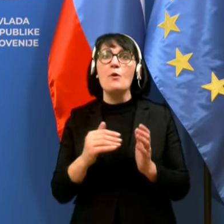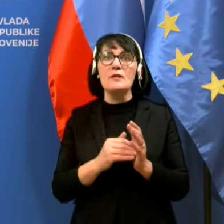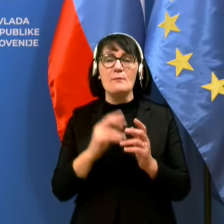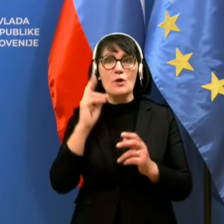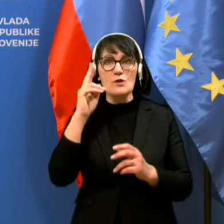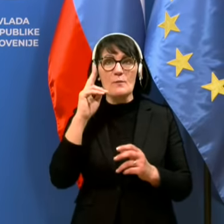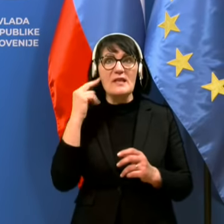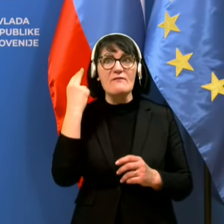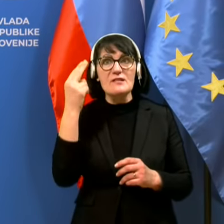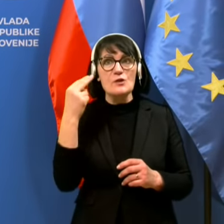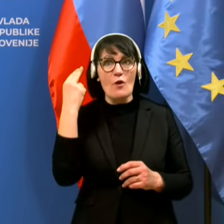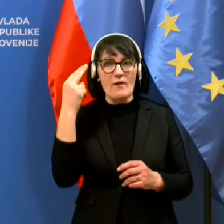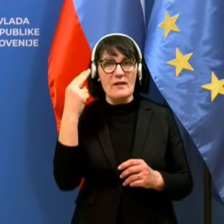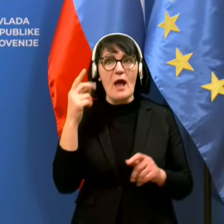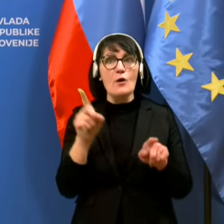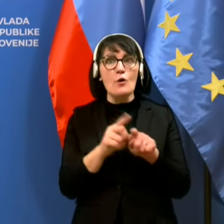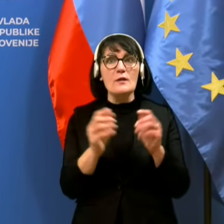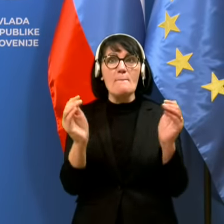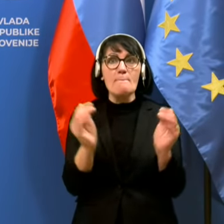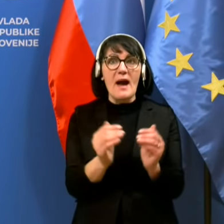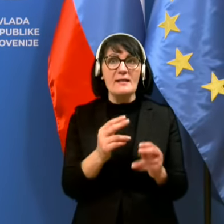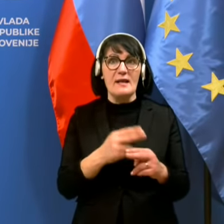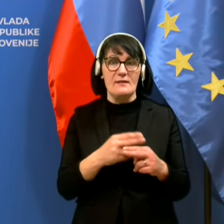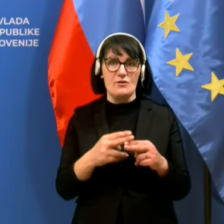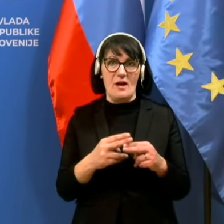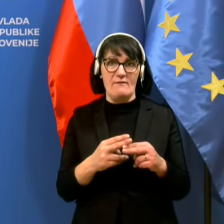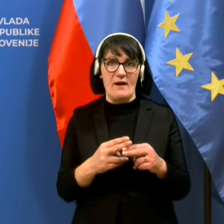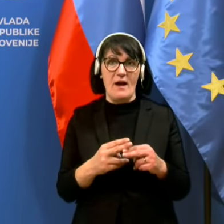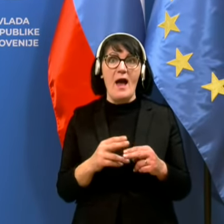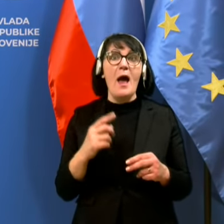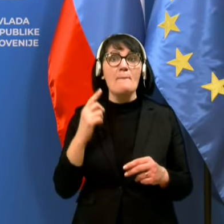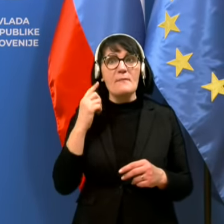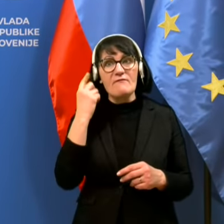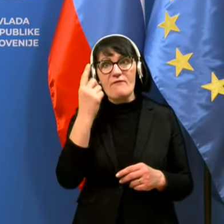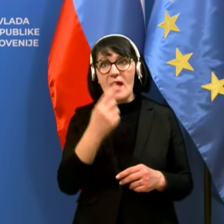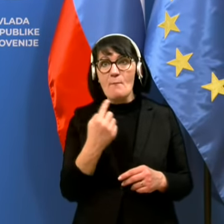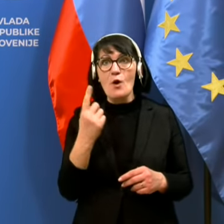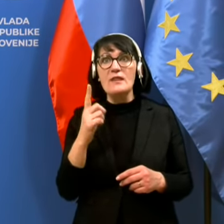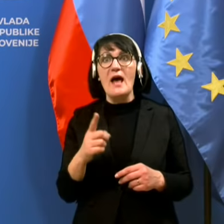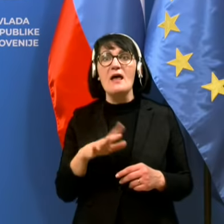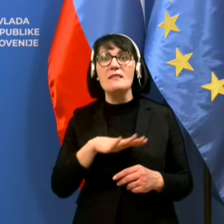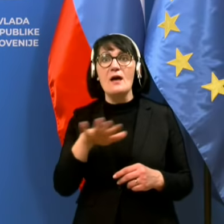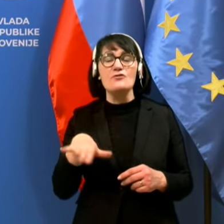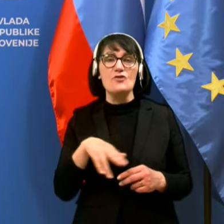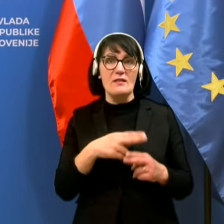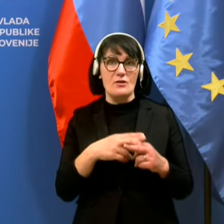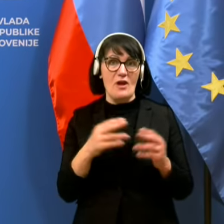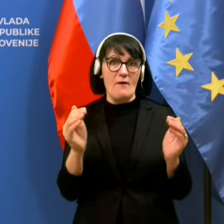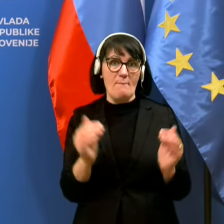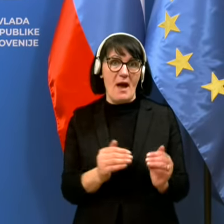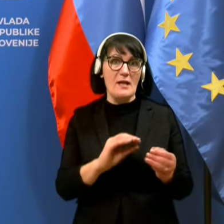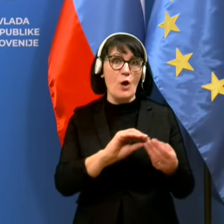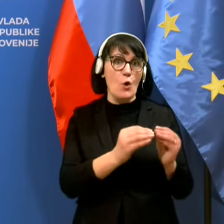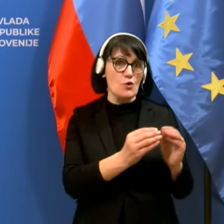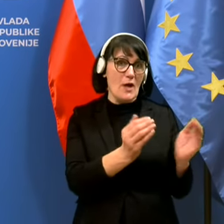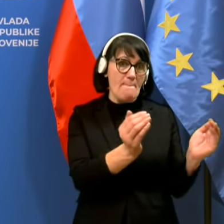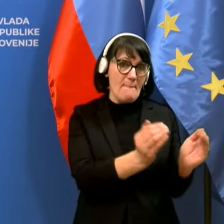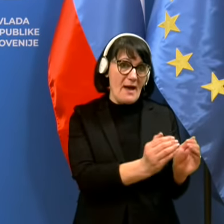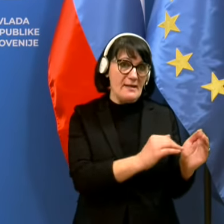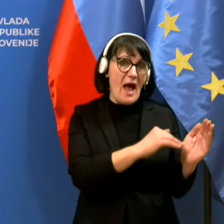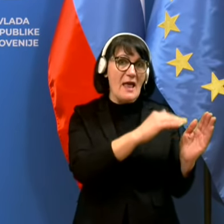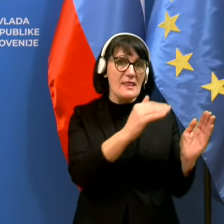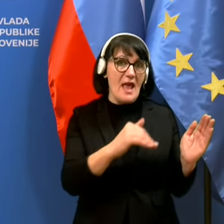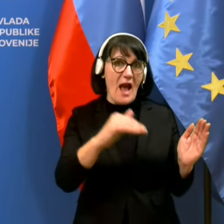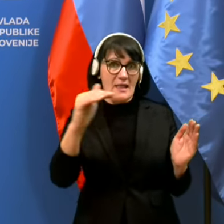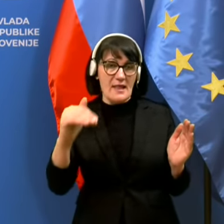Slovenije kot majhne države števično. Mi vemo, da naše regije, ravno na Koroškem, majhna njihanja v število